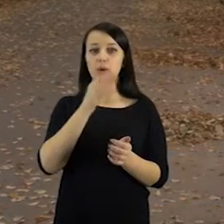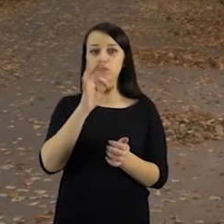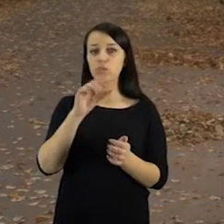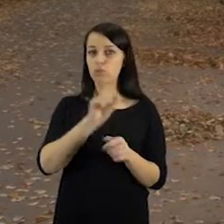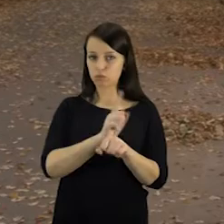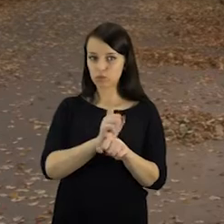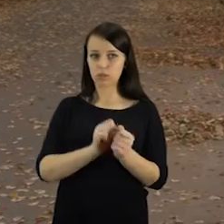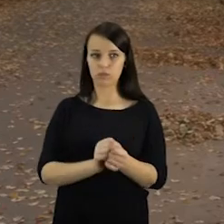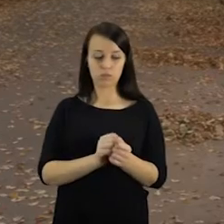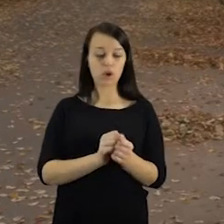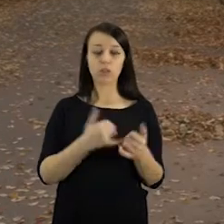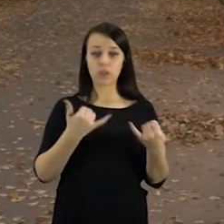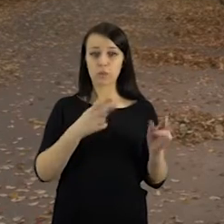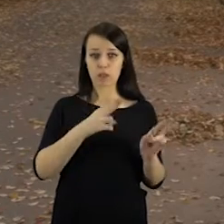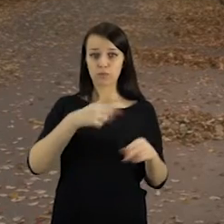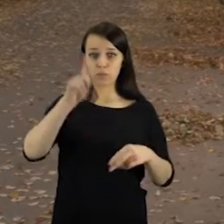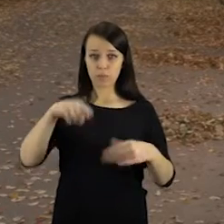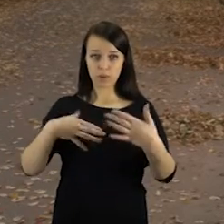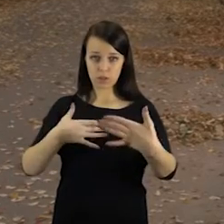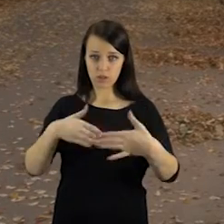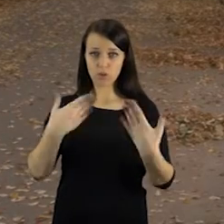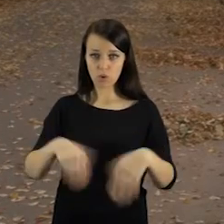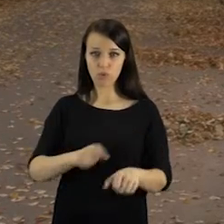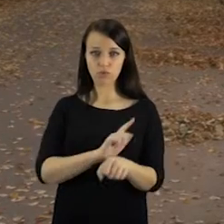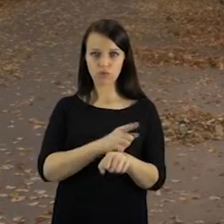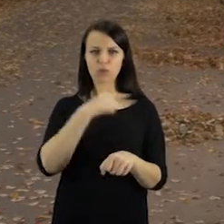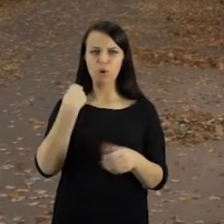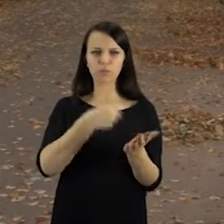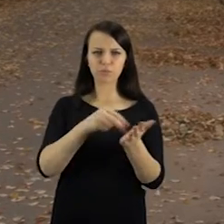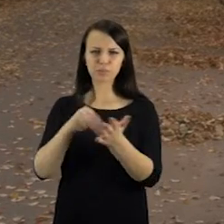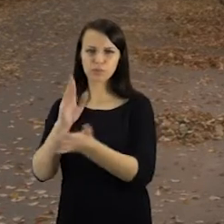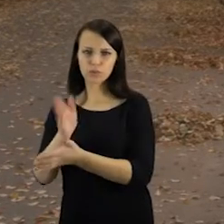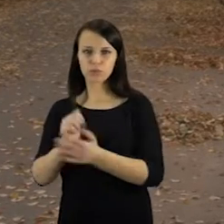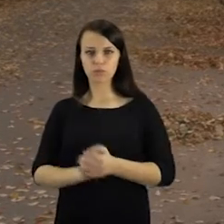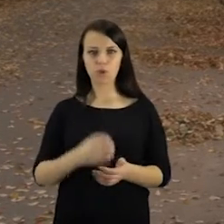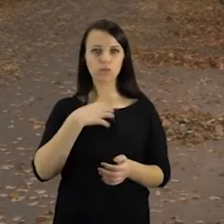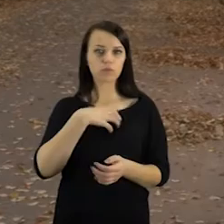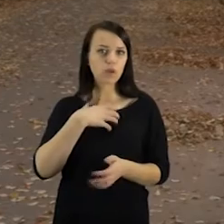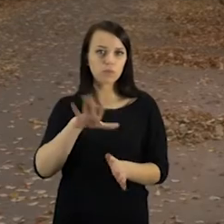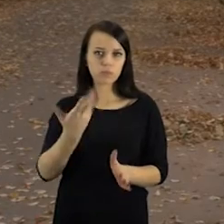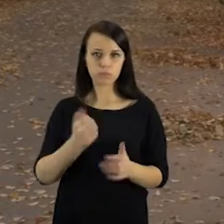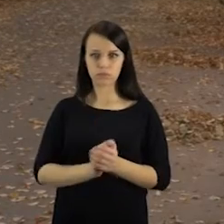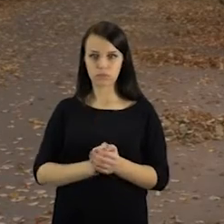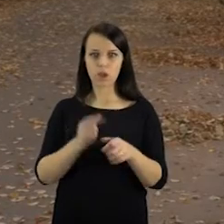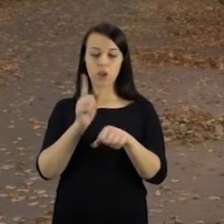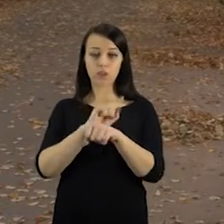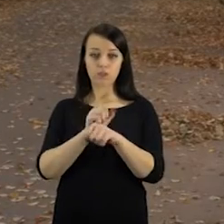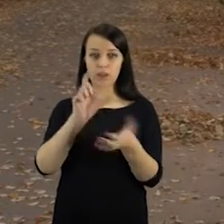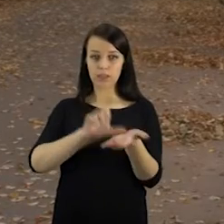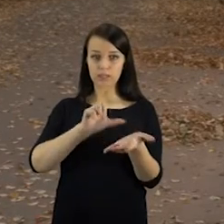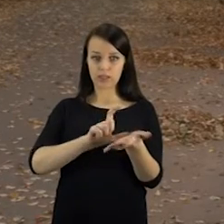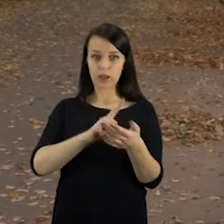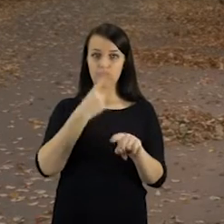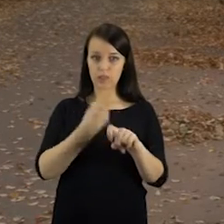vietoje, šioje strityje nesusidarytų atliekų. Na tai yra, pavyzdžiui, įsigijant žvakės, ypač artėjant visų